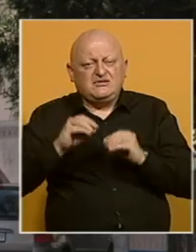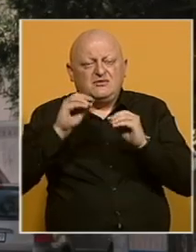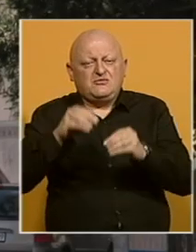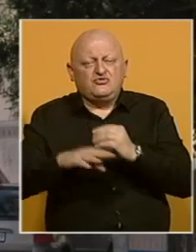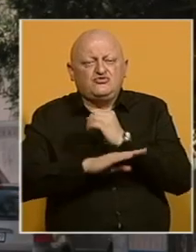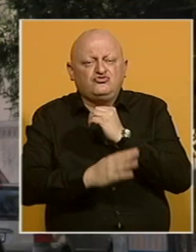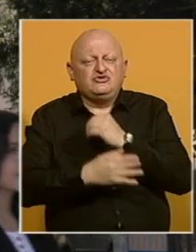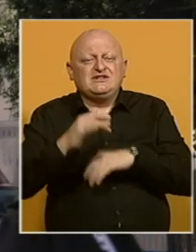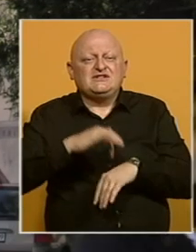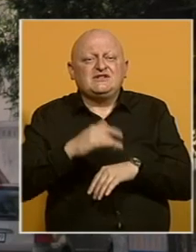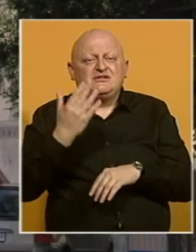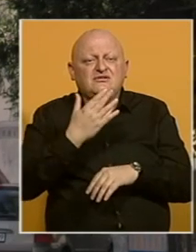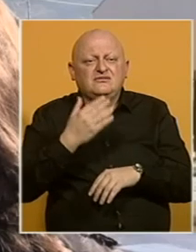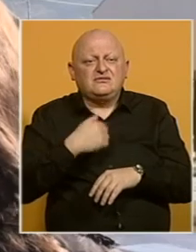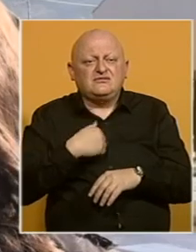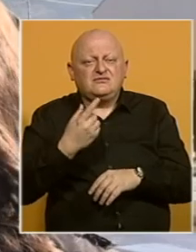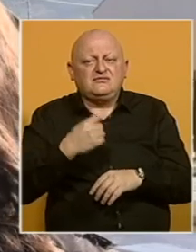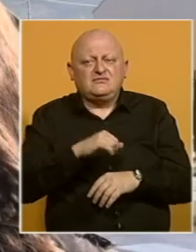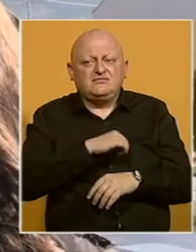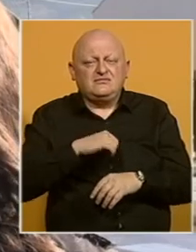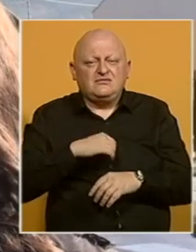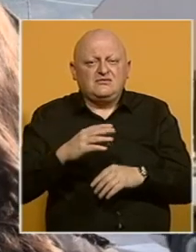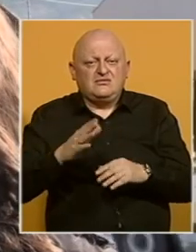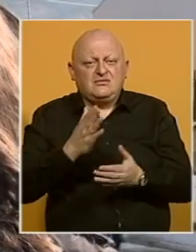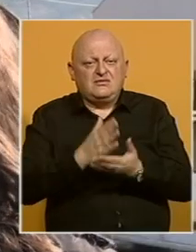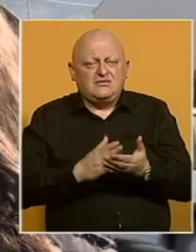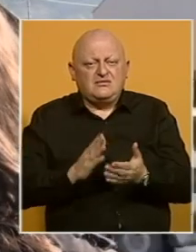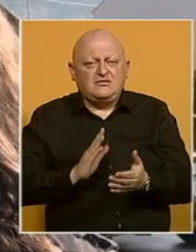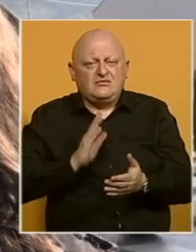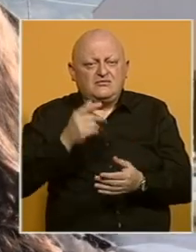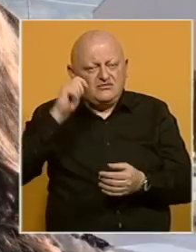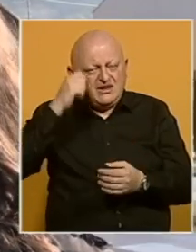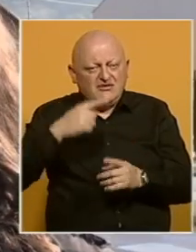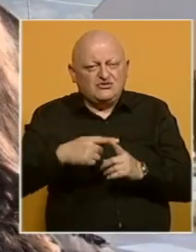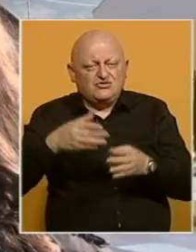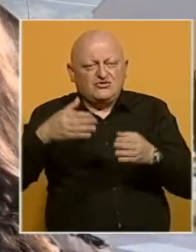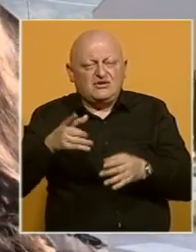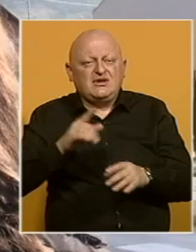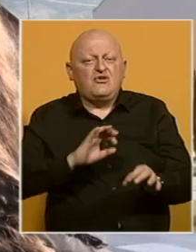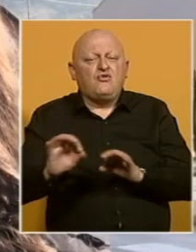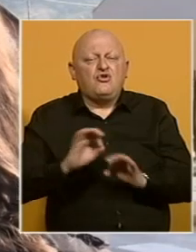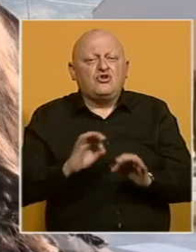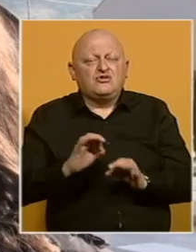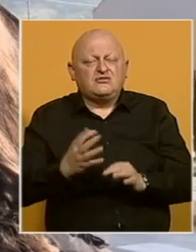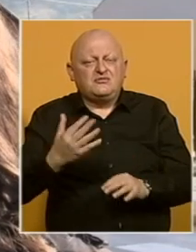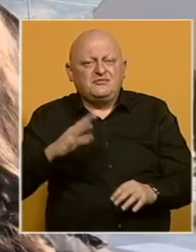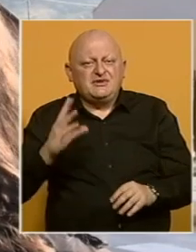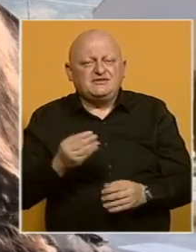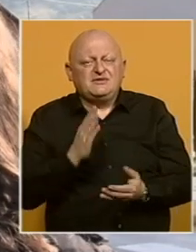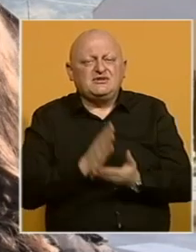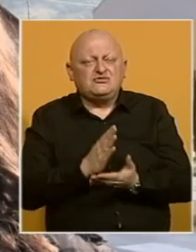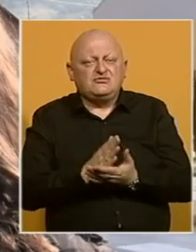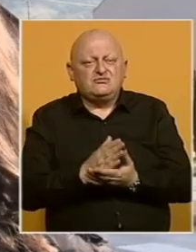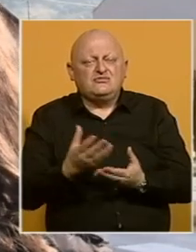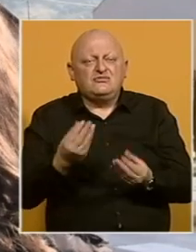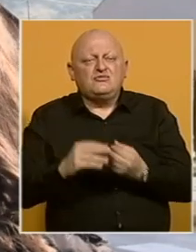učenicima srednje škole. Meni je jedan od najzanimljivih dijelova bila posjeta jevrejskom groblju kao i njegov uređivanje, prije svega zbog činjenice da